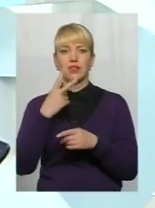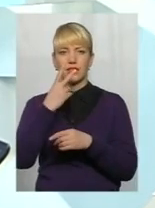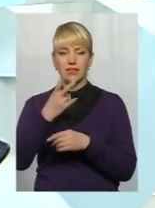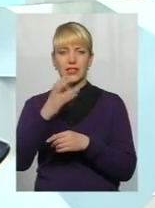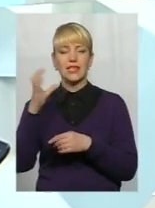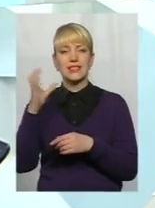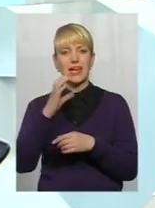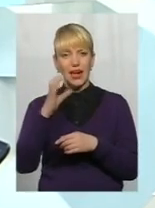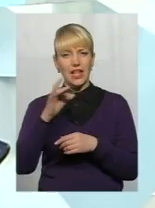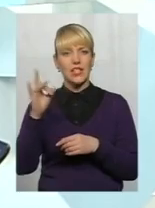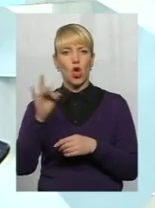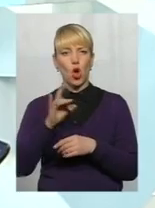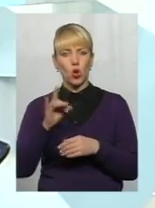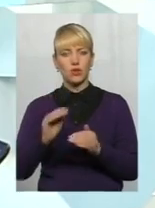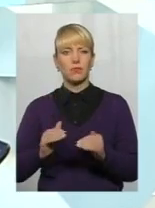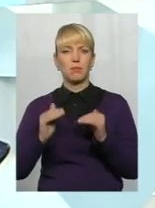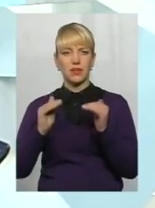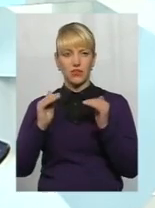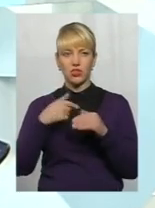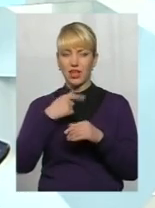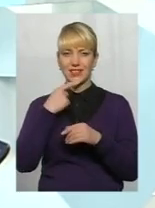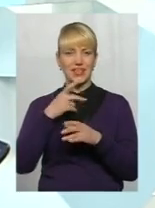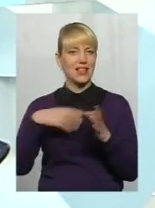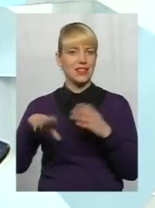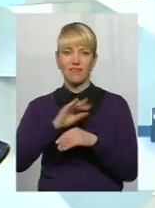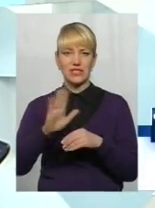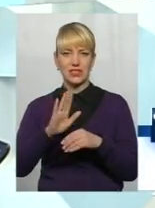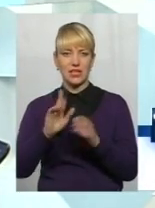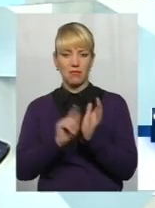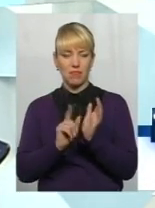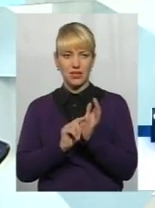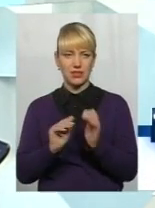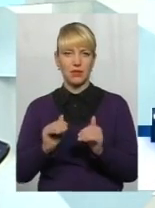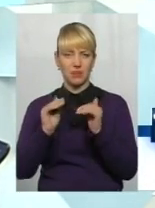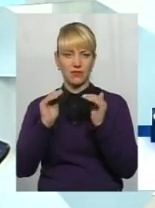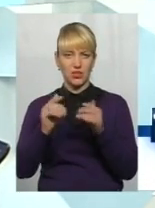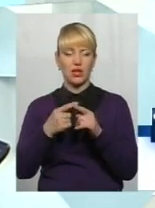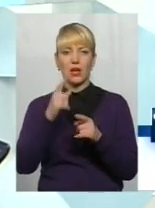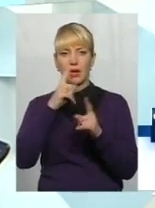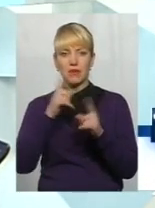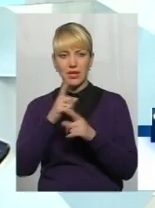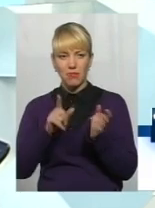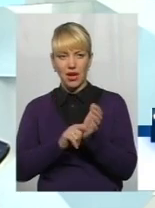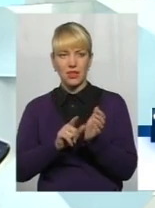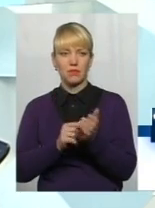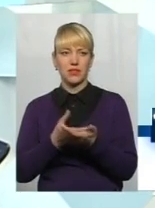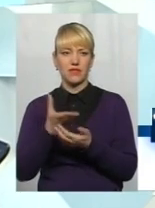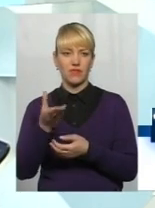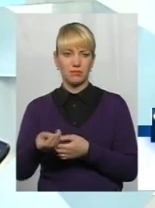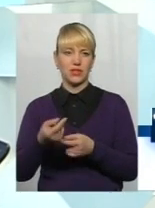підвищення, як я вже сказала, що підвищуються не всі пенсії, а тільки назвала, які. Такі мінімальні виплати.